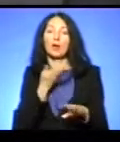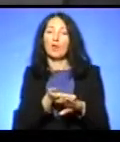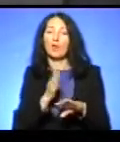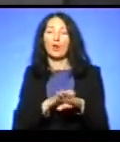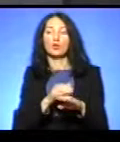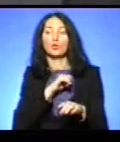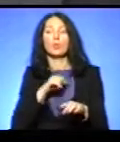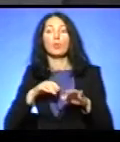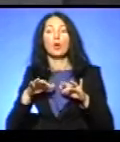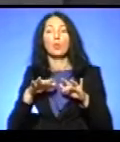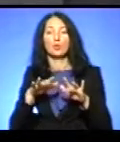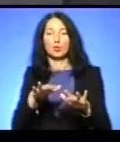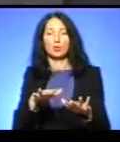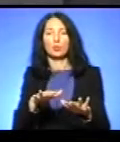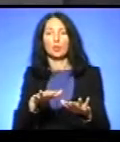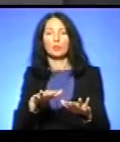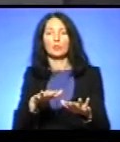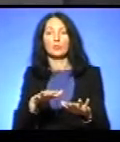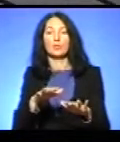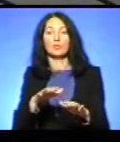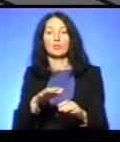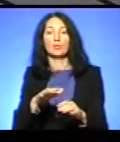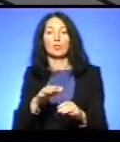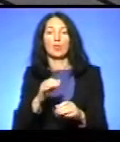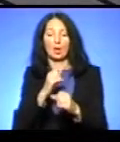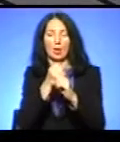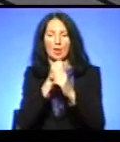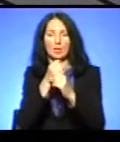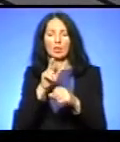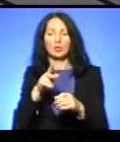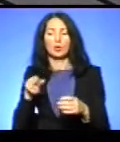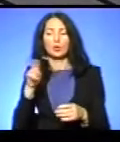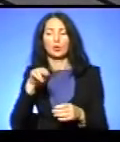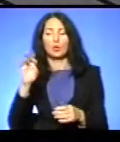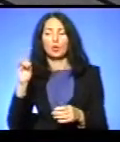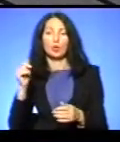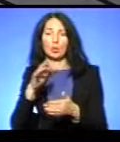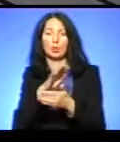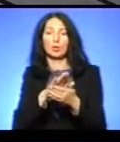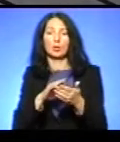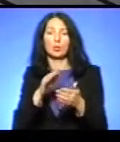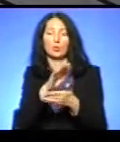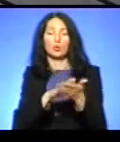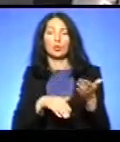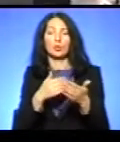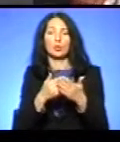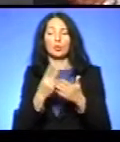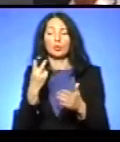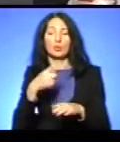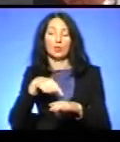Сама процедура, як донора, вона триває близько двох годин. Двох-чотирьох годин.